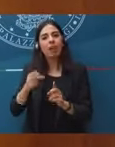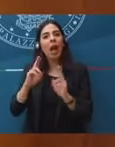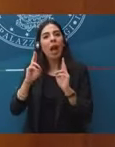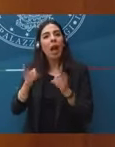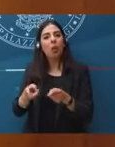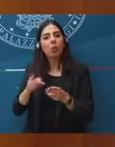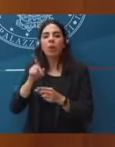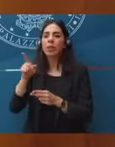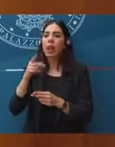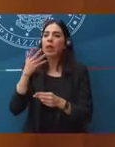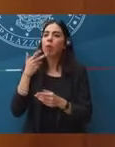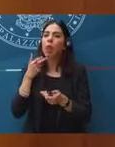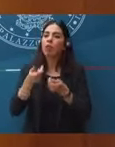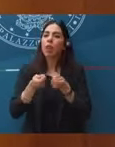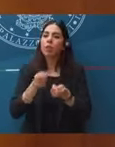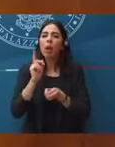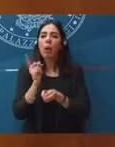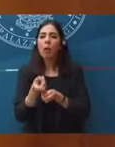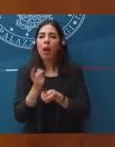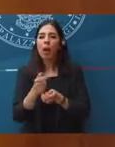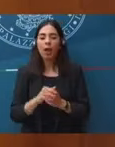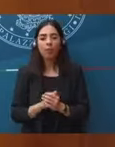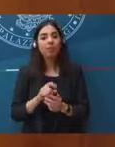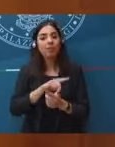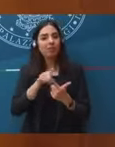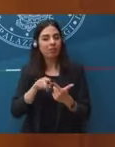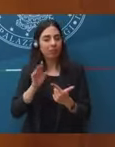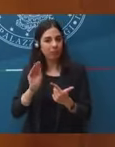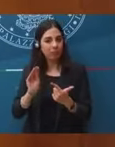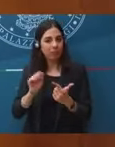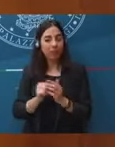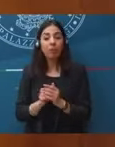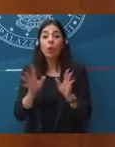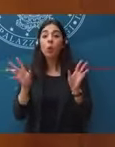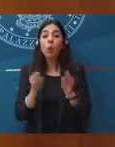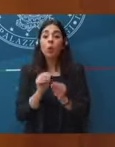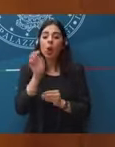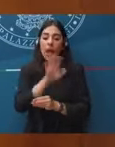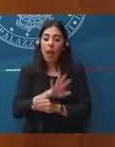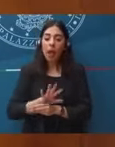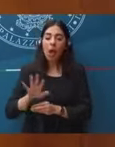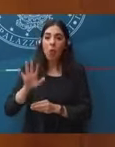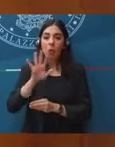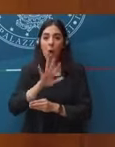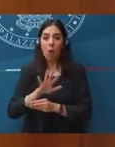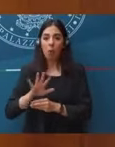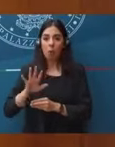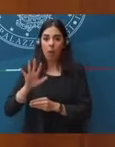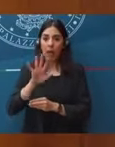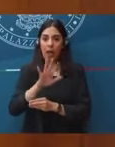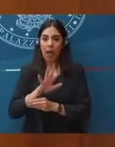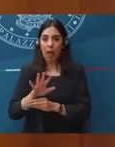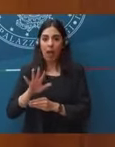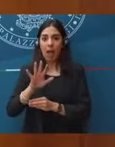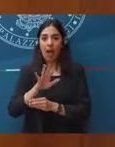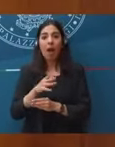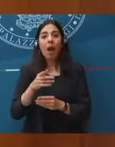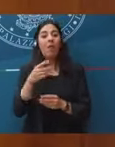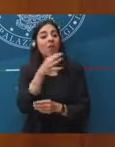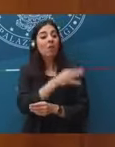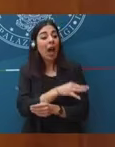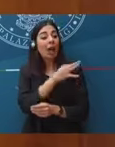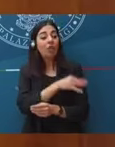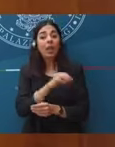seconda domanda, secondo lei l'Unione Europea dovrebbe fermare l'esportazione di vaccini AstraZeneca